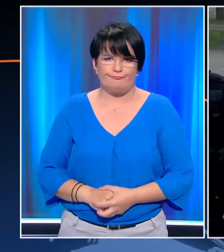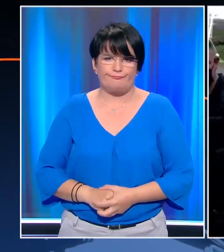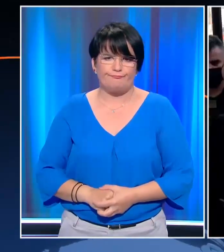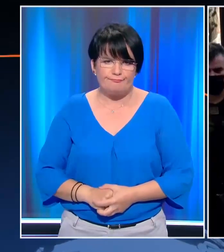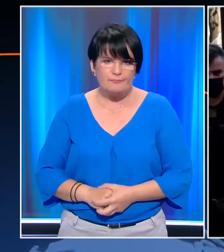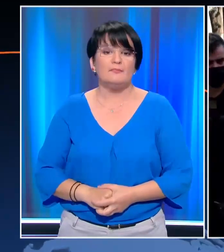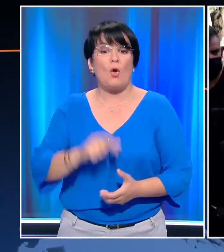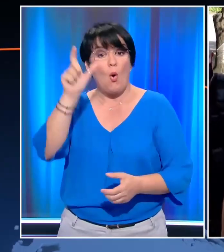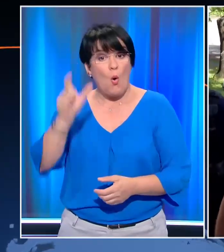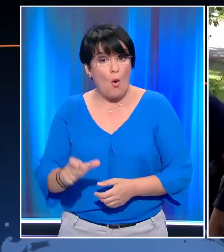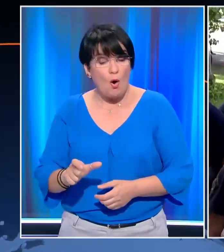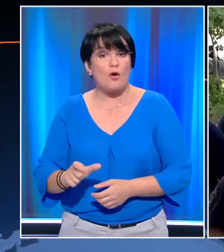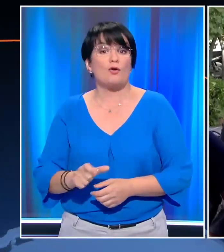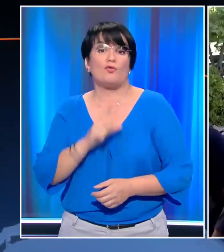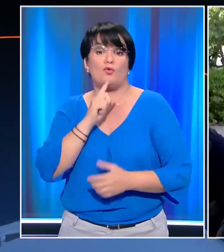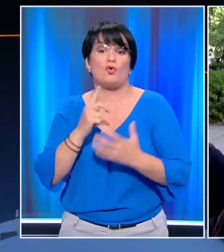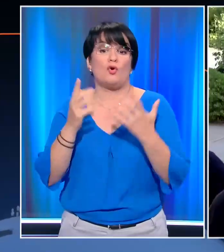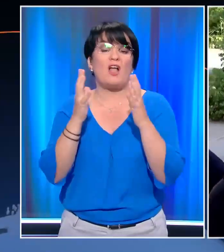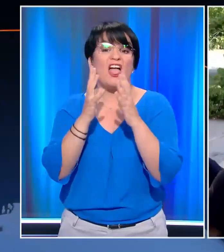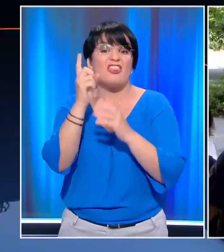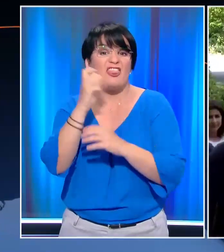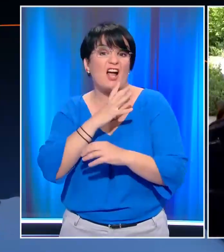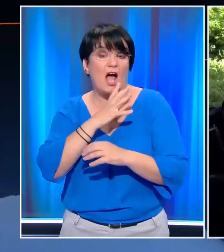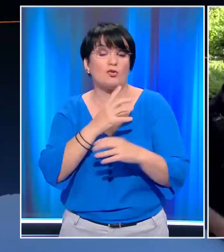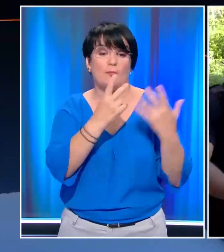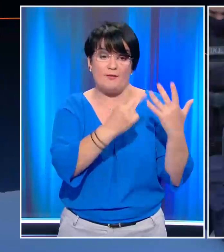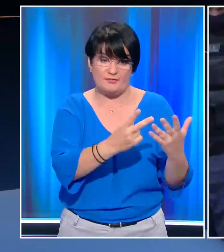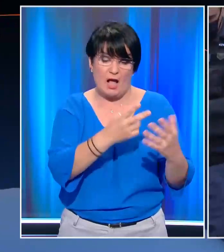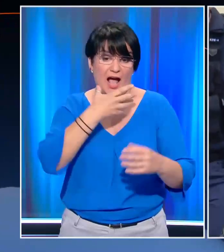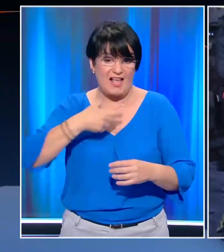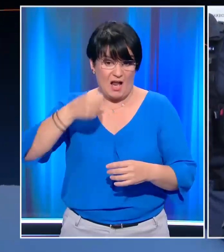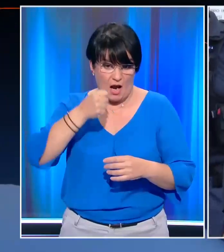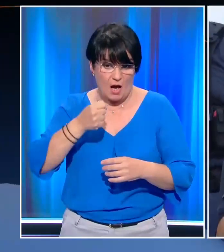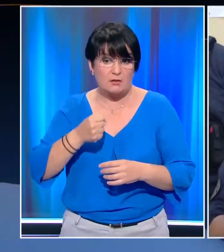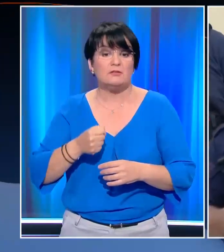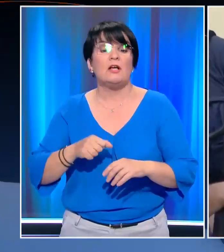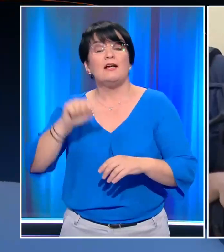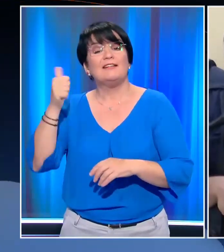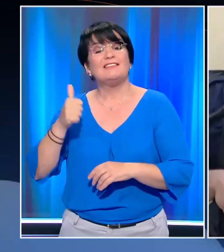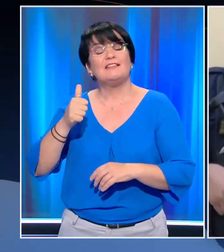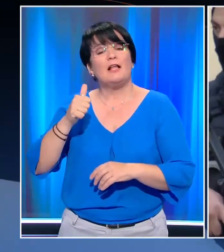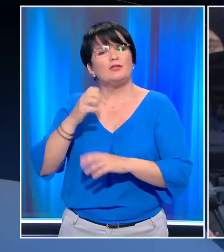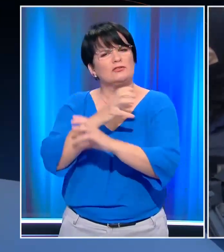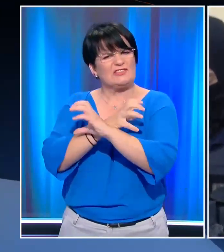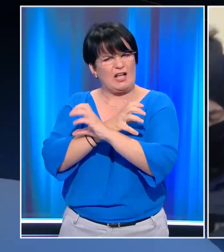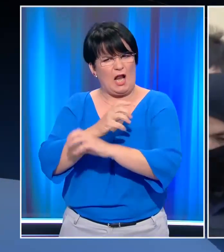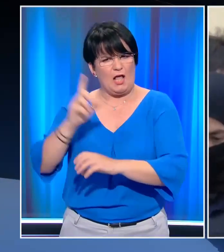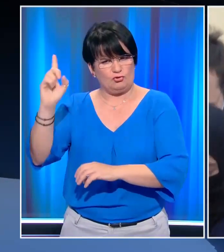Ο δράστης που έστειλε στο νοσοκομείο συνολικά δεκάτομα επτά εκ των οποίων οι εράρχες οδηγήθηκε χθες το απόγευμα στον Ισαγγελέα.